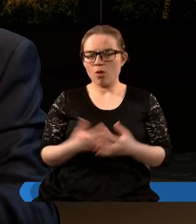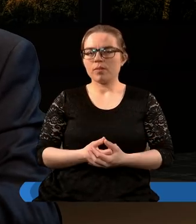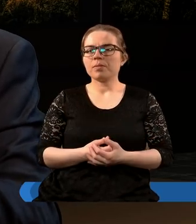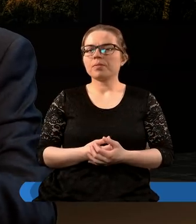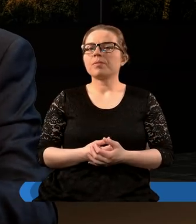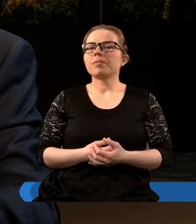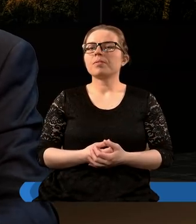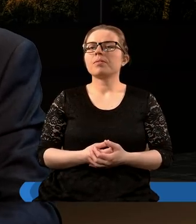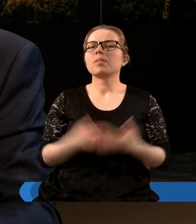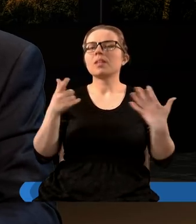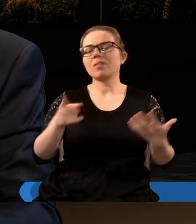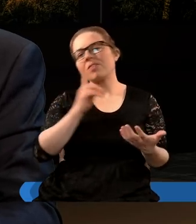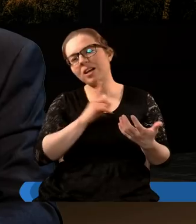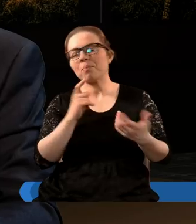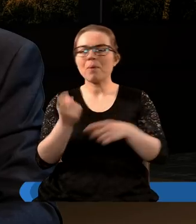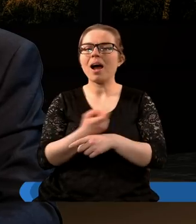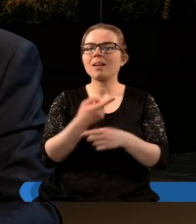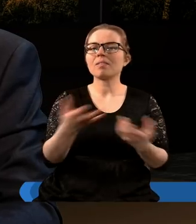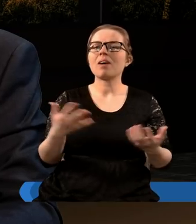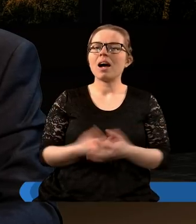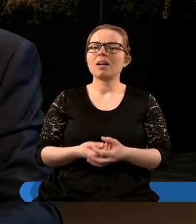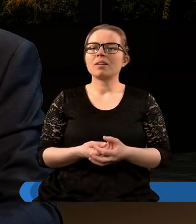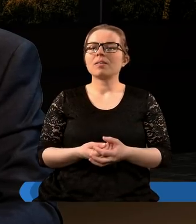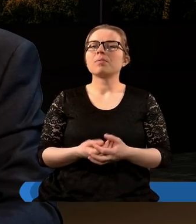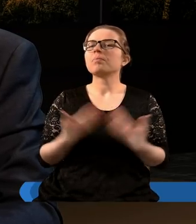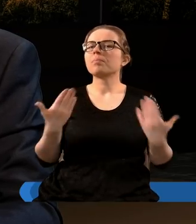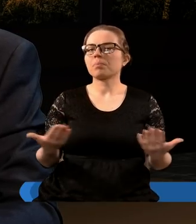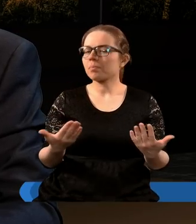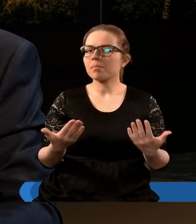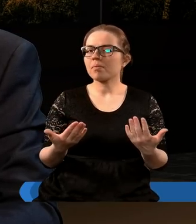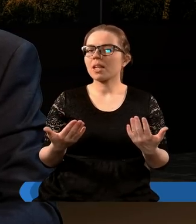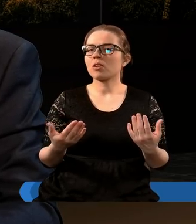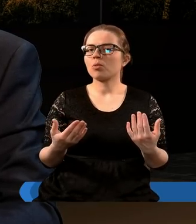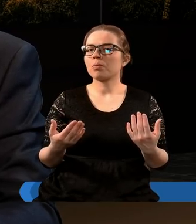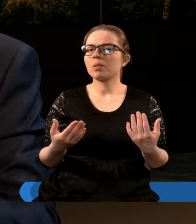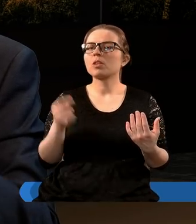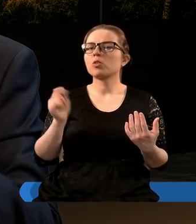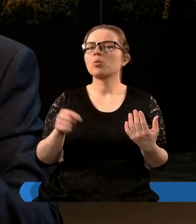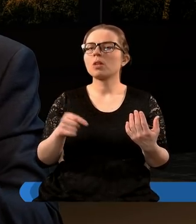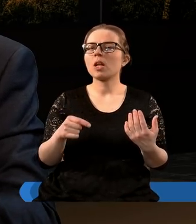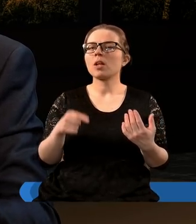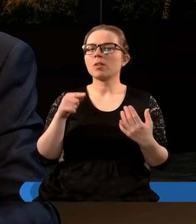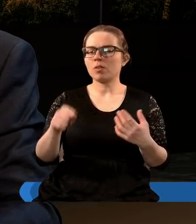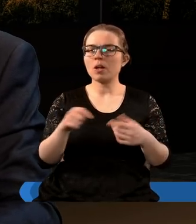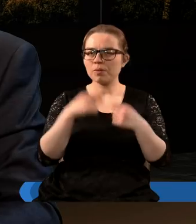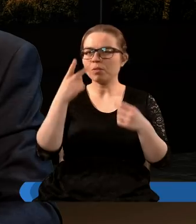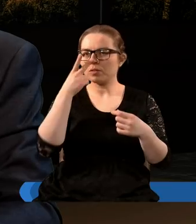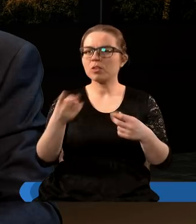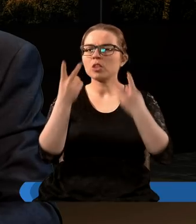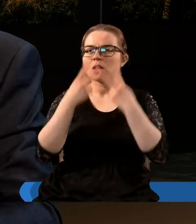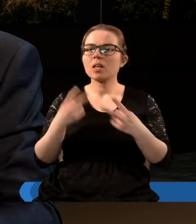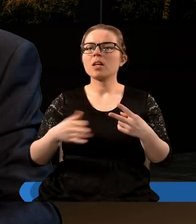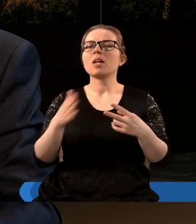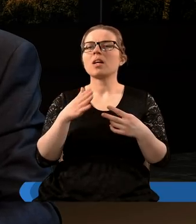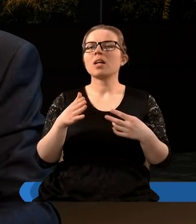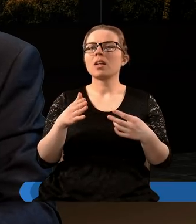mamy ścisły związek religii i państwa, władzy świeckiej. Natomiast tutaj o tym związku czytamy, że to